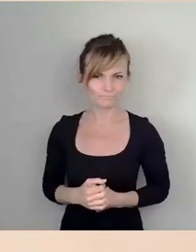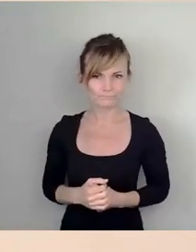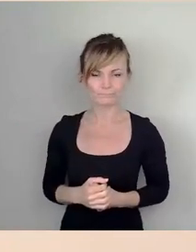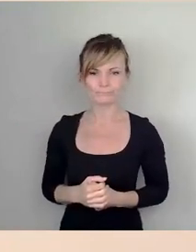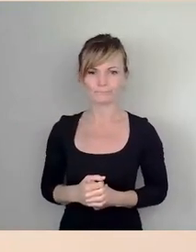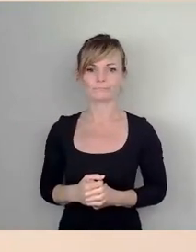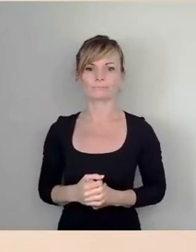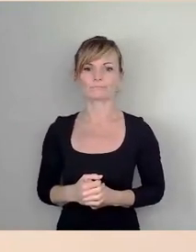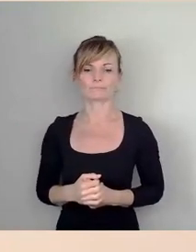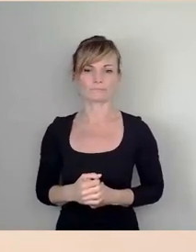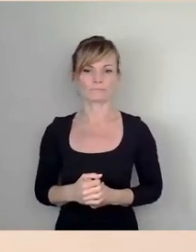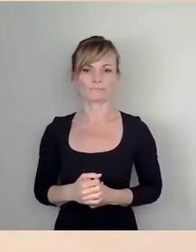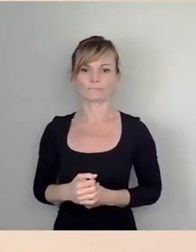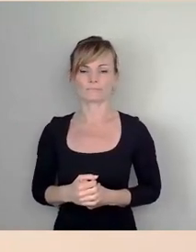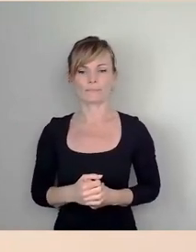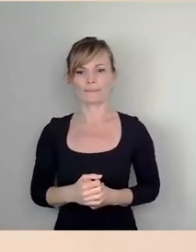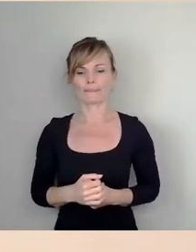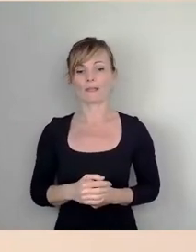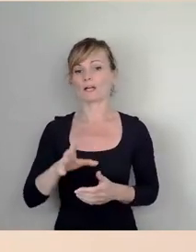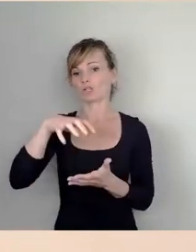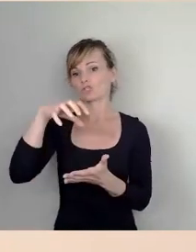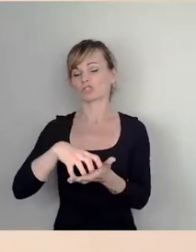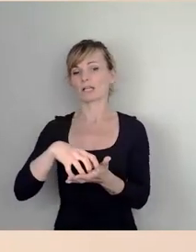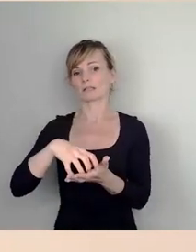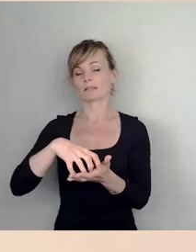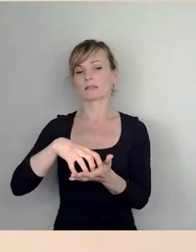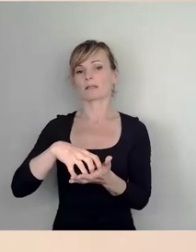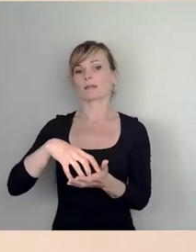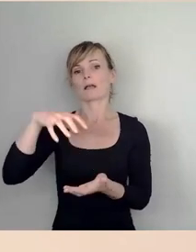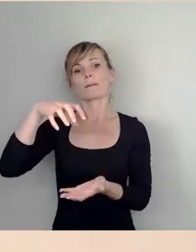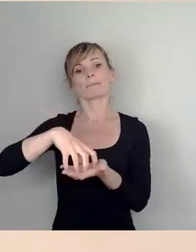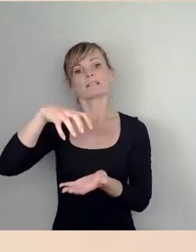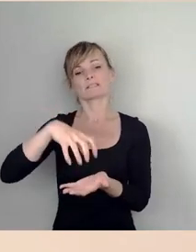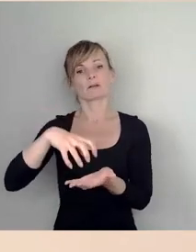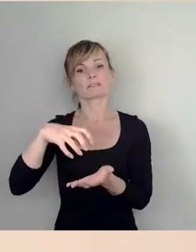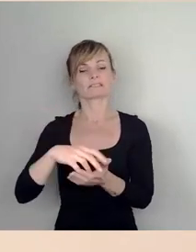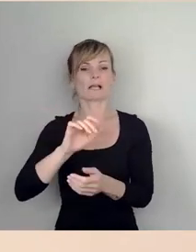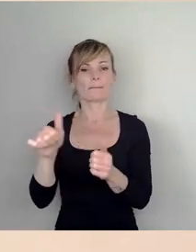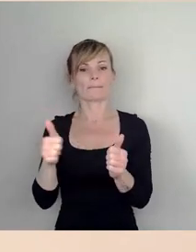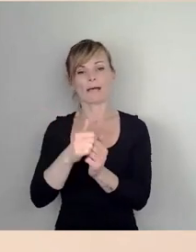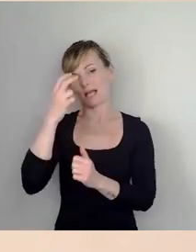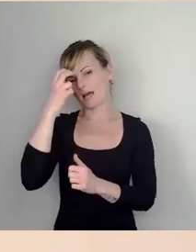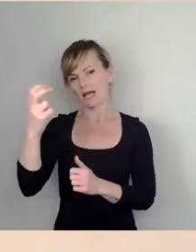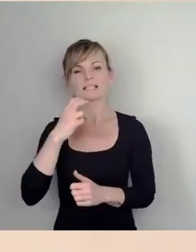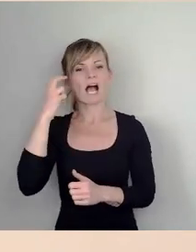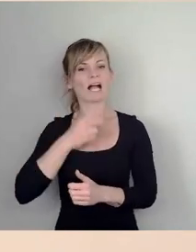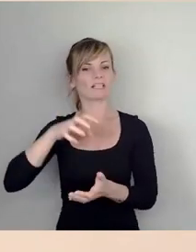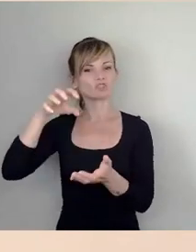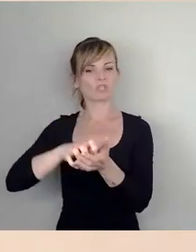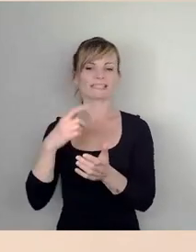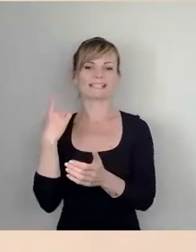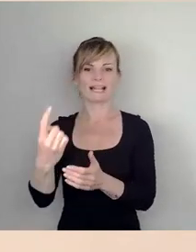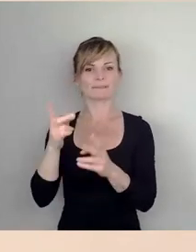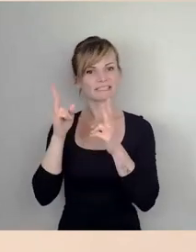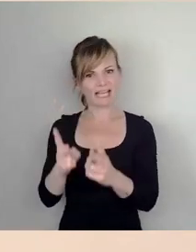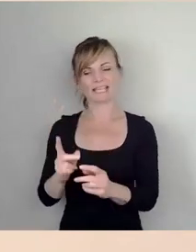hier den Stadtbezirksbeirat Altstadt mit einem Vorschlagsrecht versieht. Und